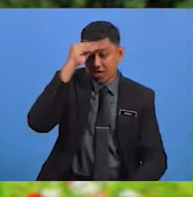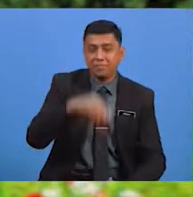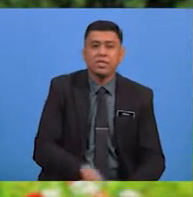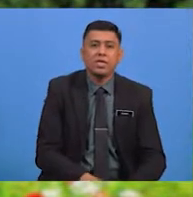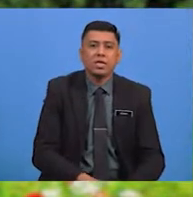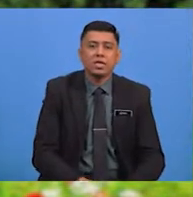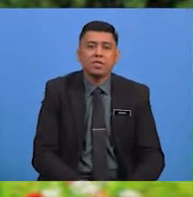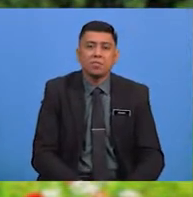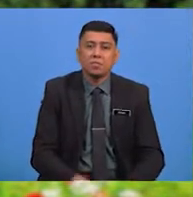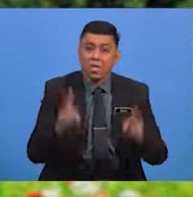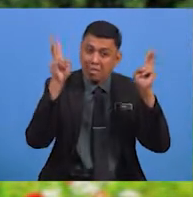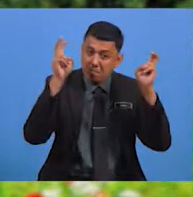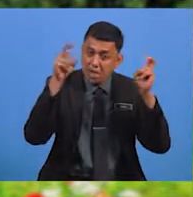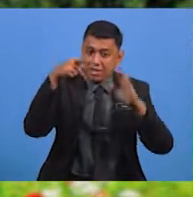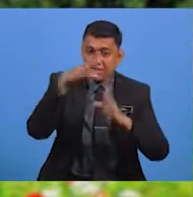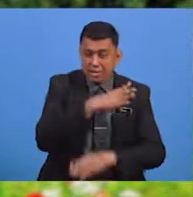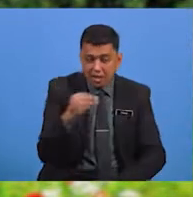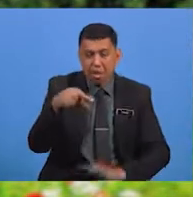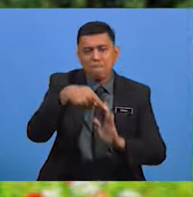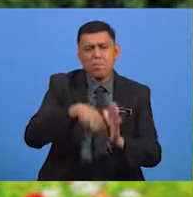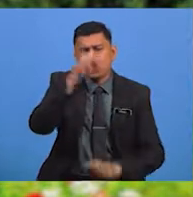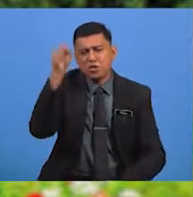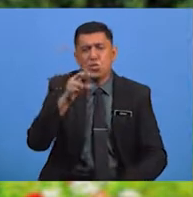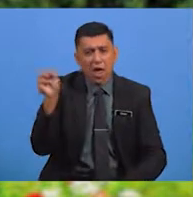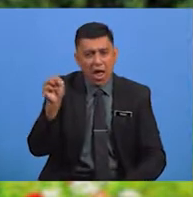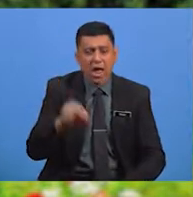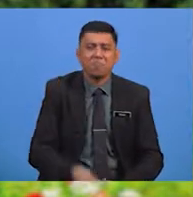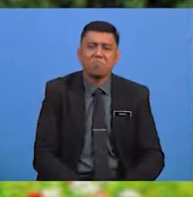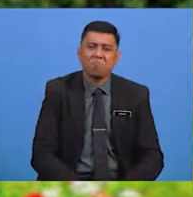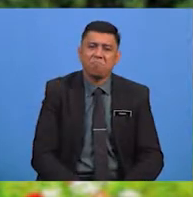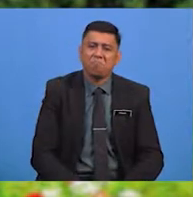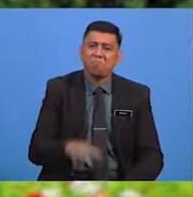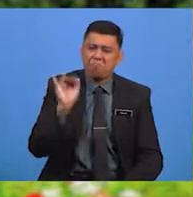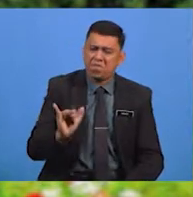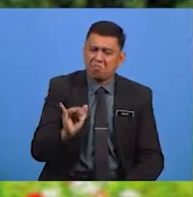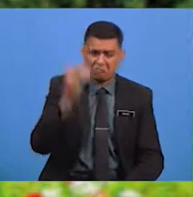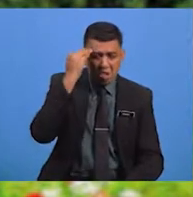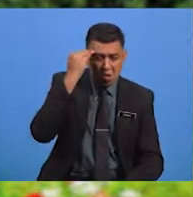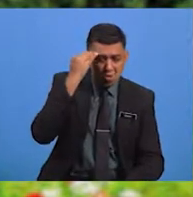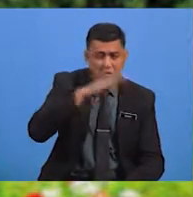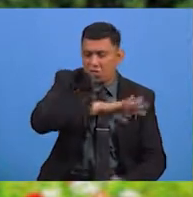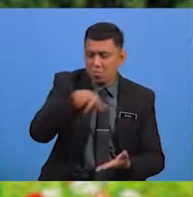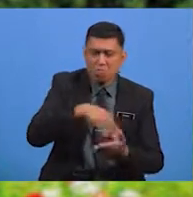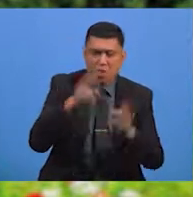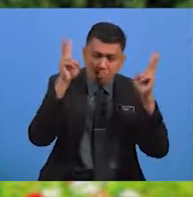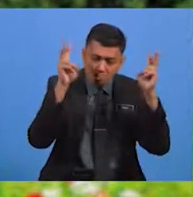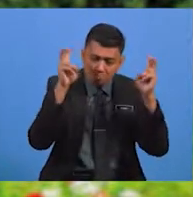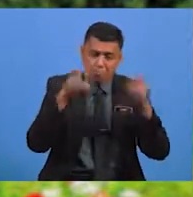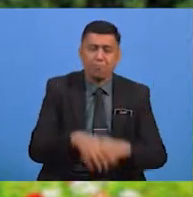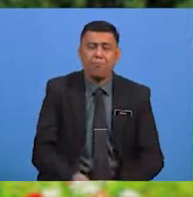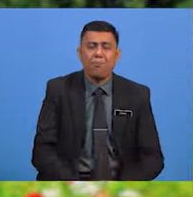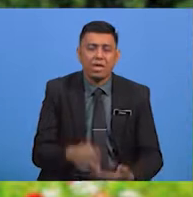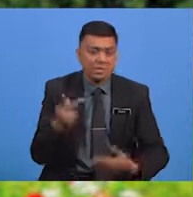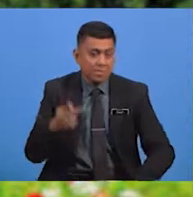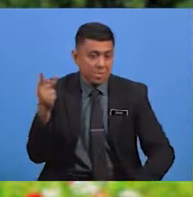Tema Dan Persoalan Tema Sebagaimana Yang Diketahui Murid Semua Merupakan